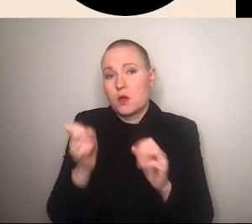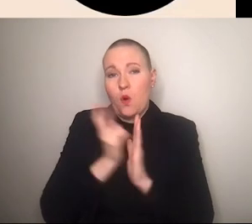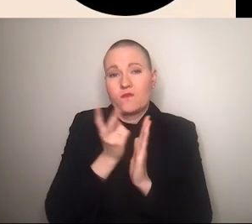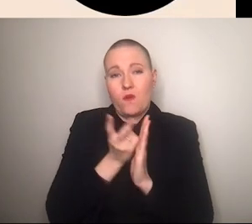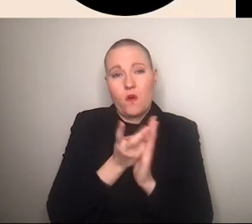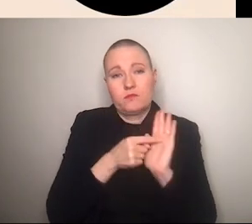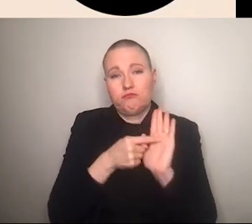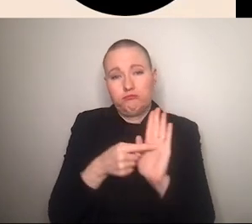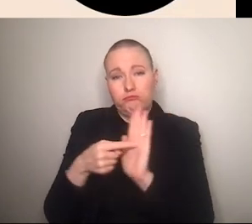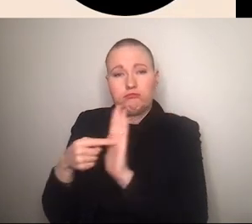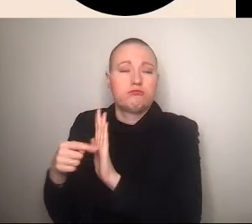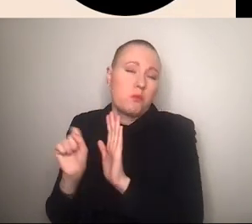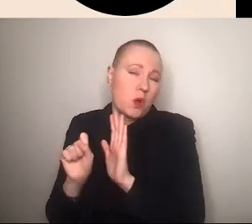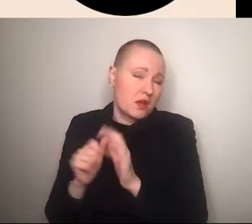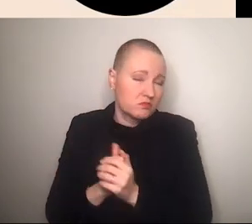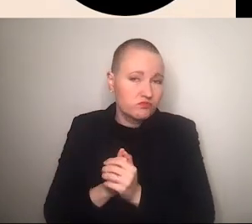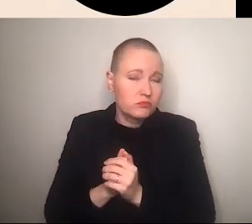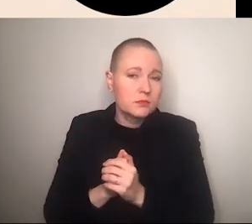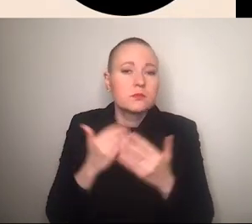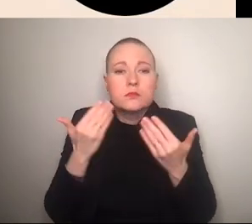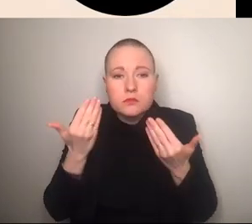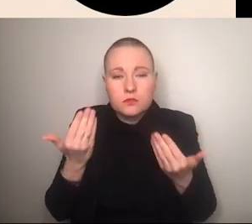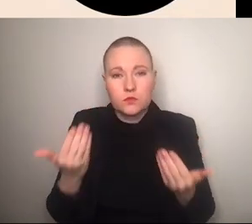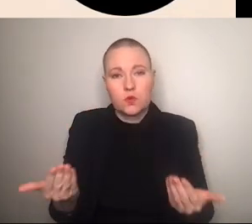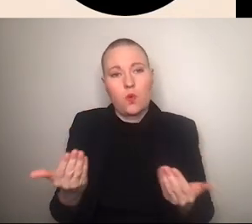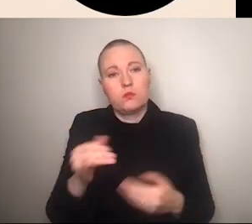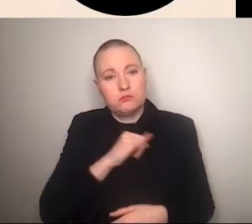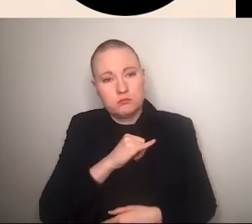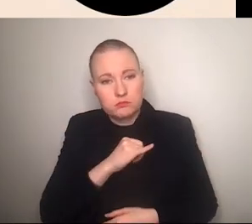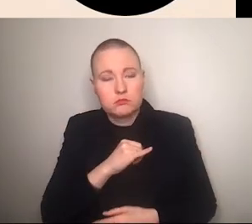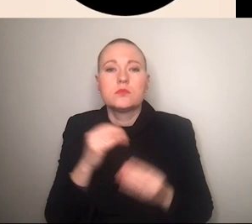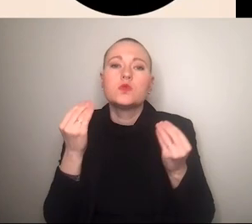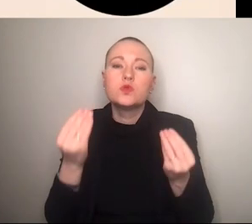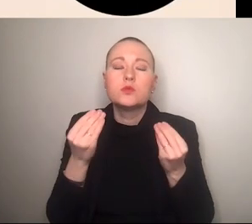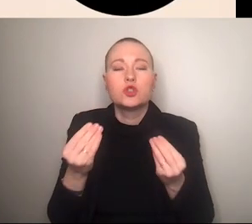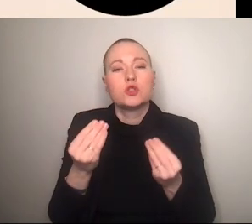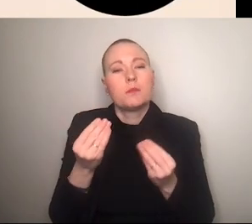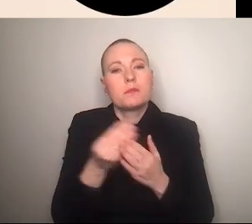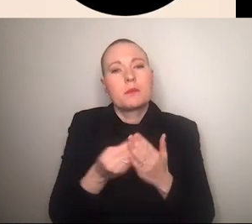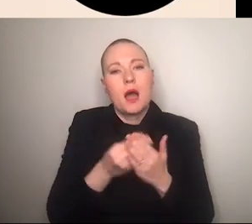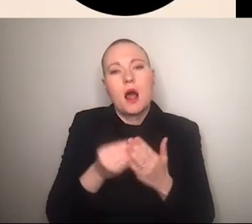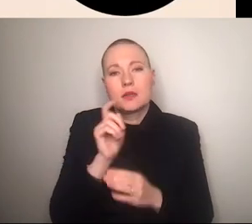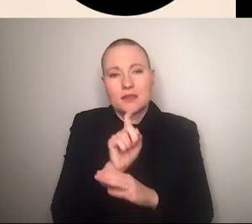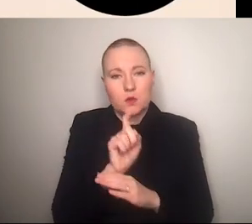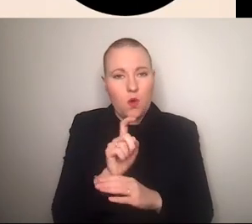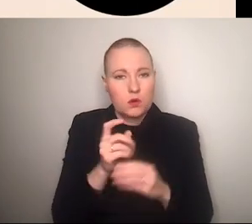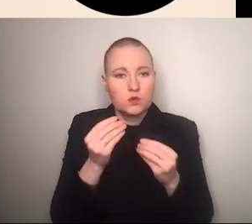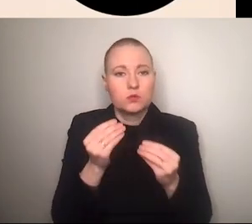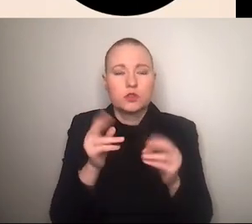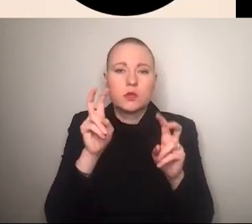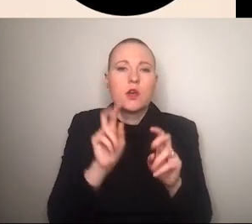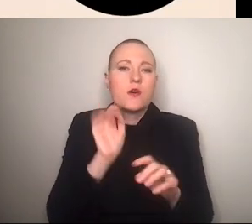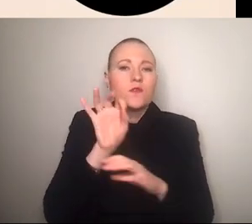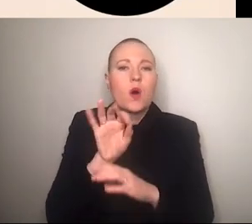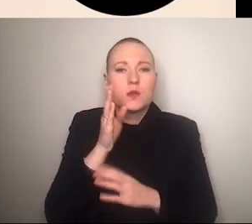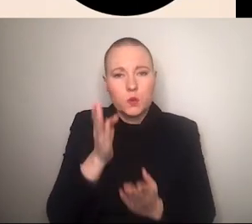werden genau das ist so ein bisschen das sehr charakteristische merkmal von tik tok das ist ebenso diese for you page